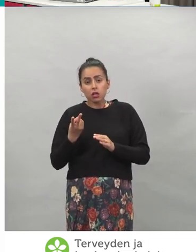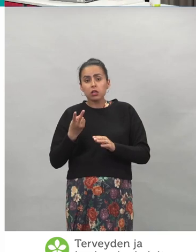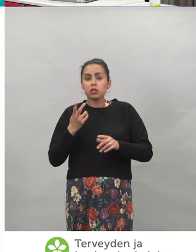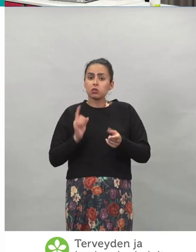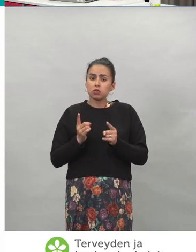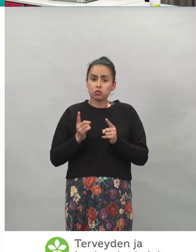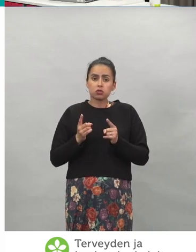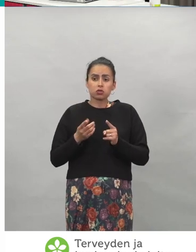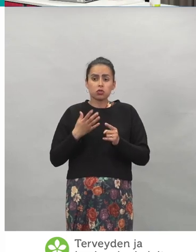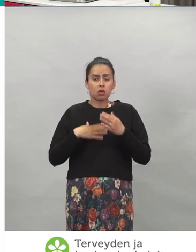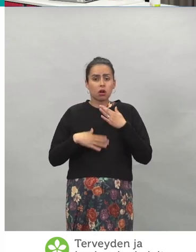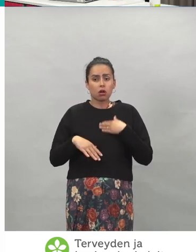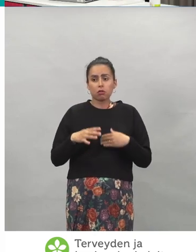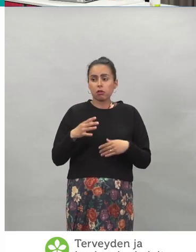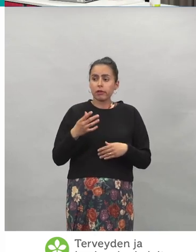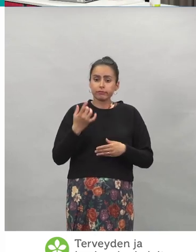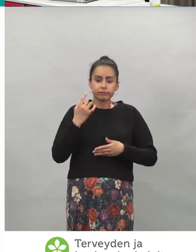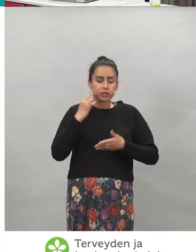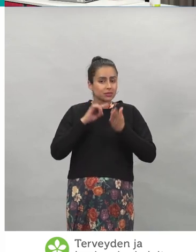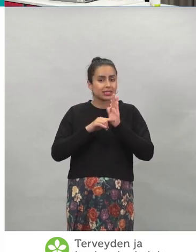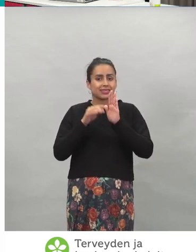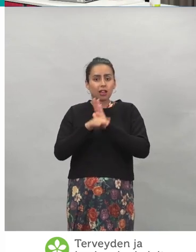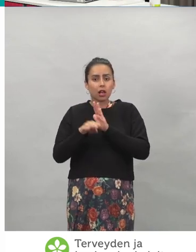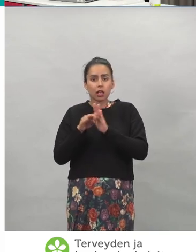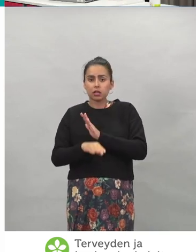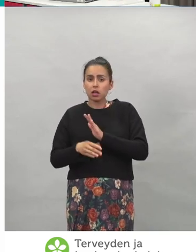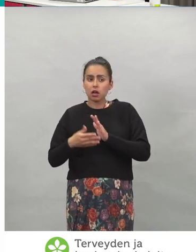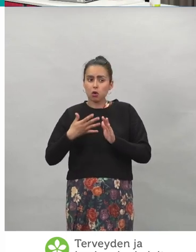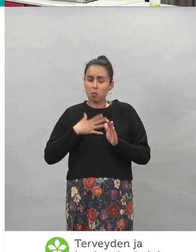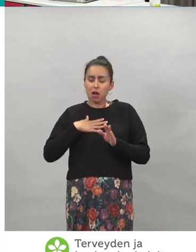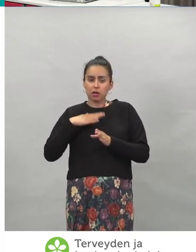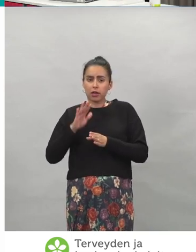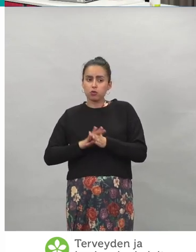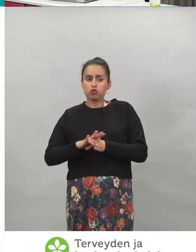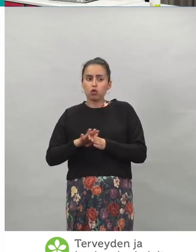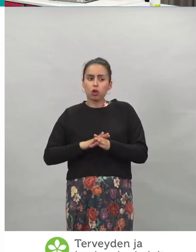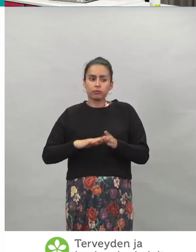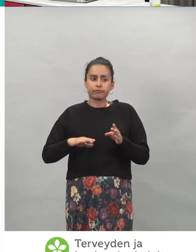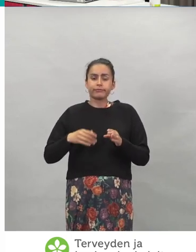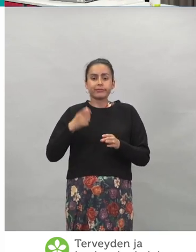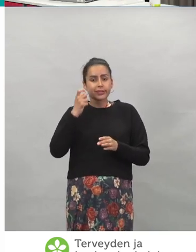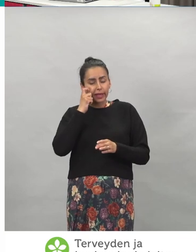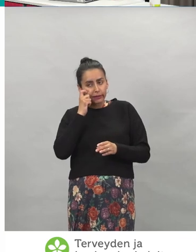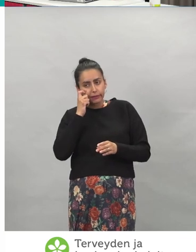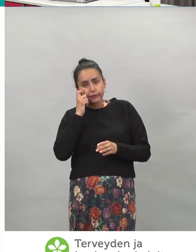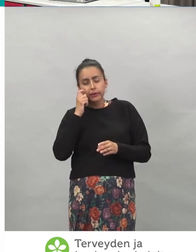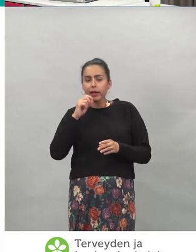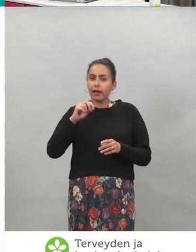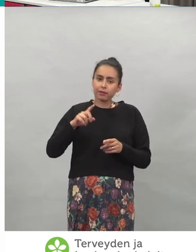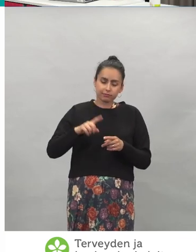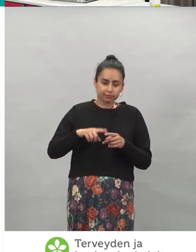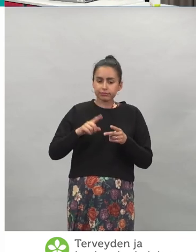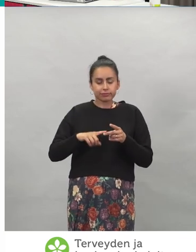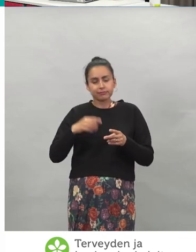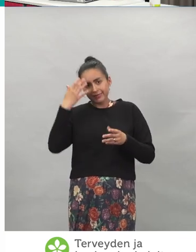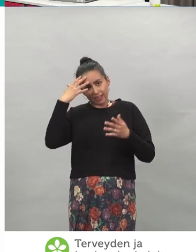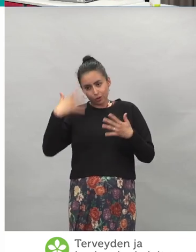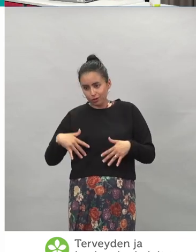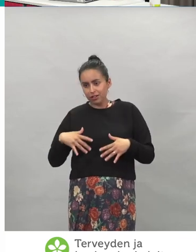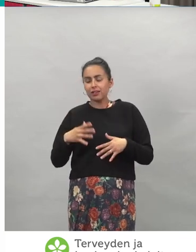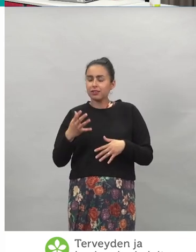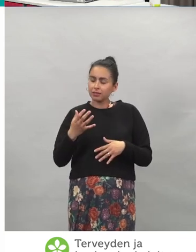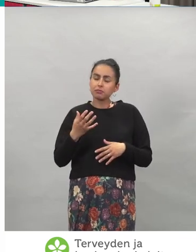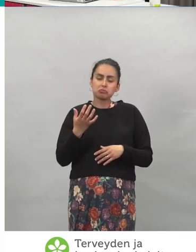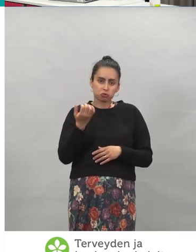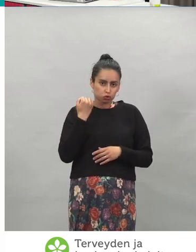jonnekin muualle omaan käyttöön, kännykkään tai tietokoneelle, niin se on ihan